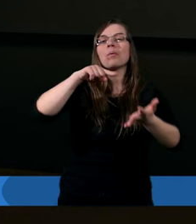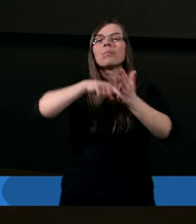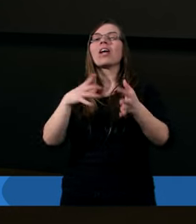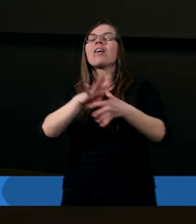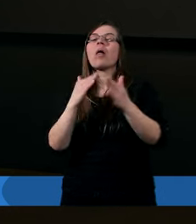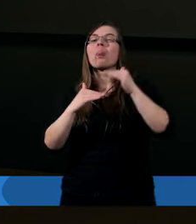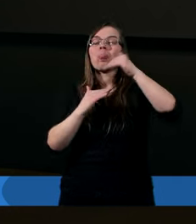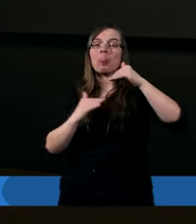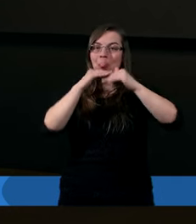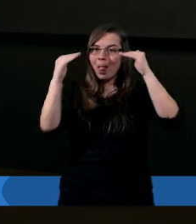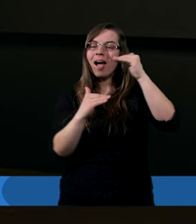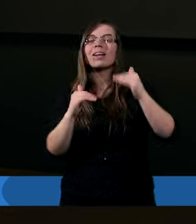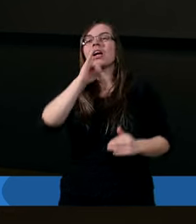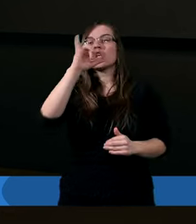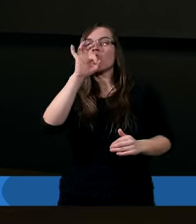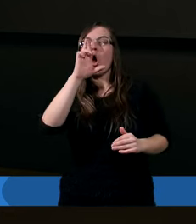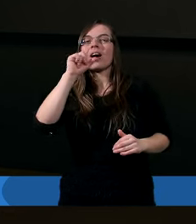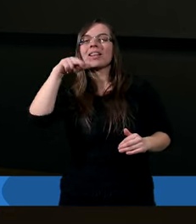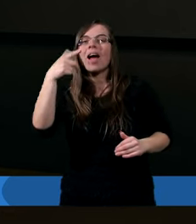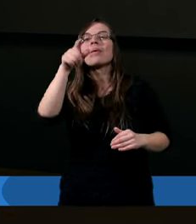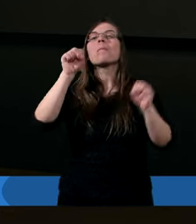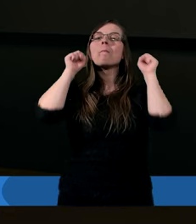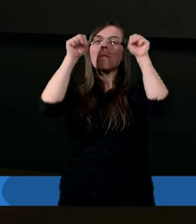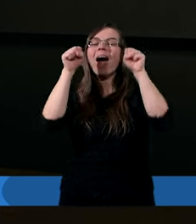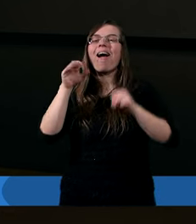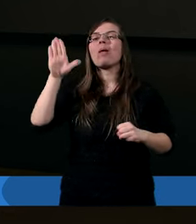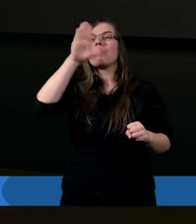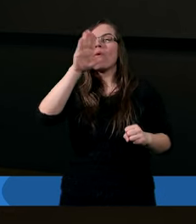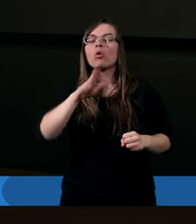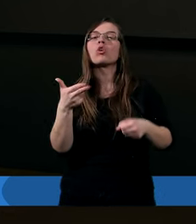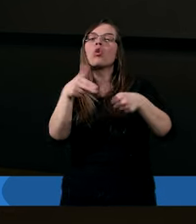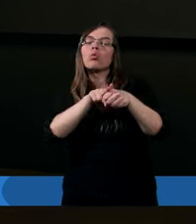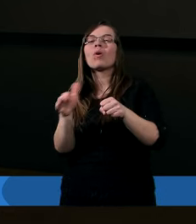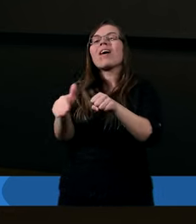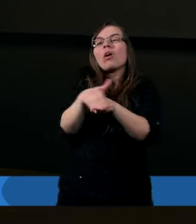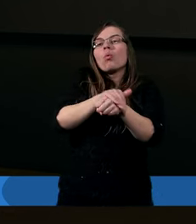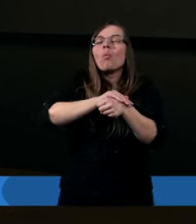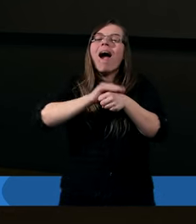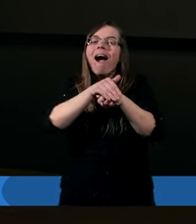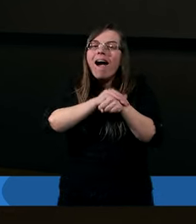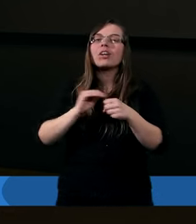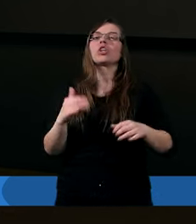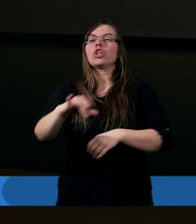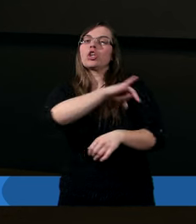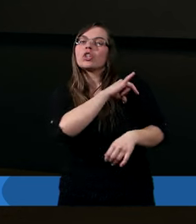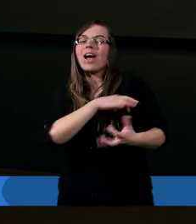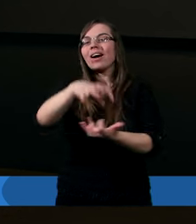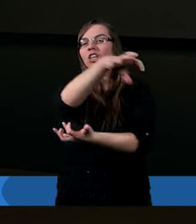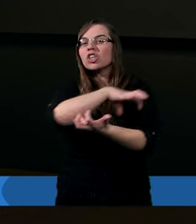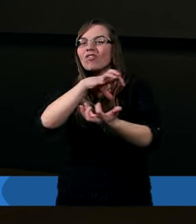Jezusem nad Jordanem, to powiedział, że to jest baranek boży, który gładzi grzech świata.